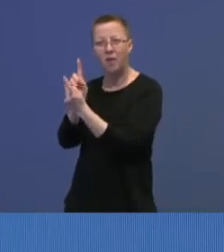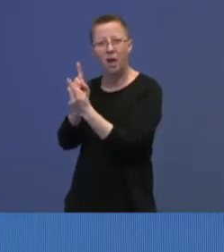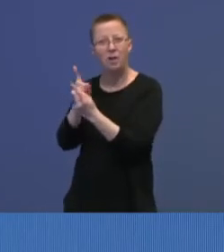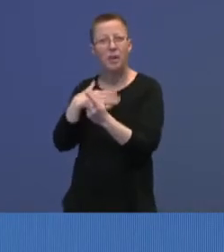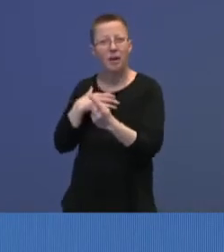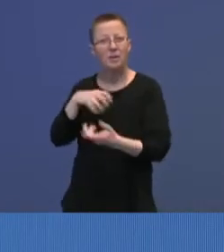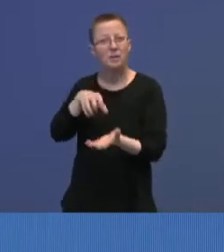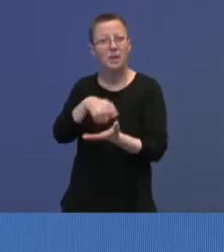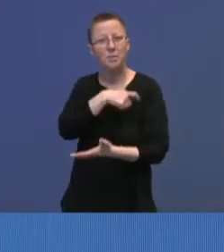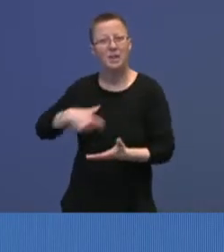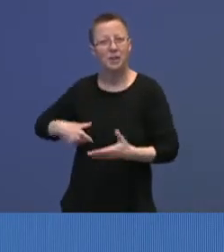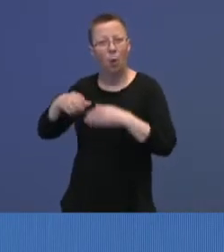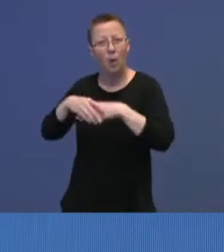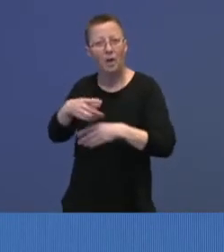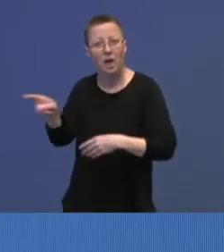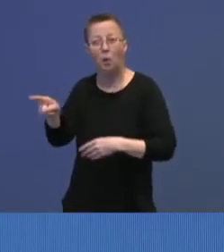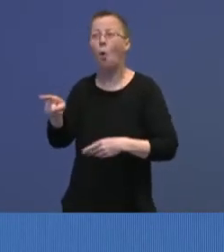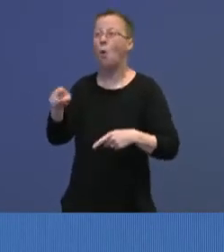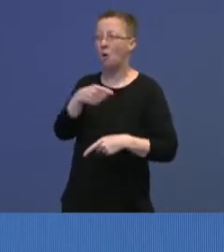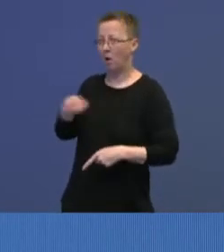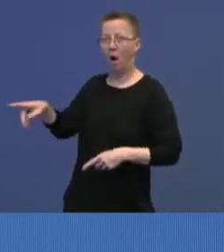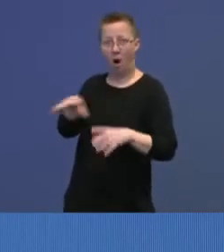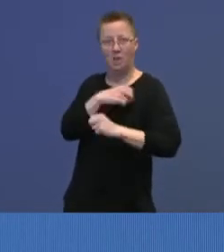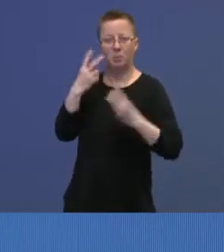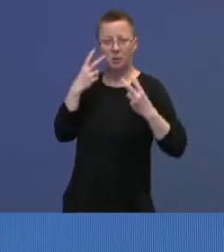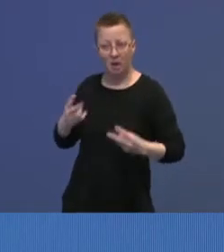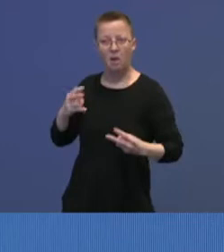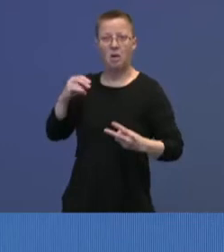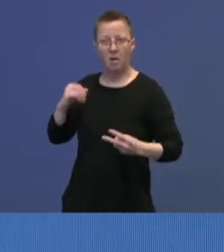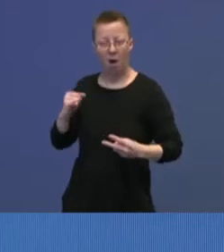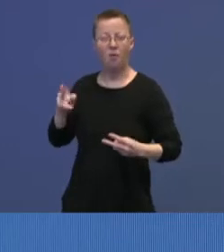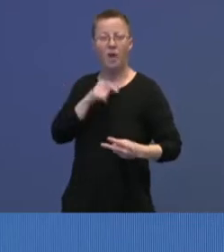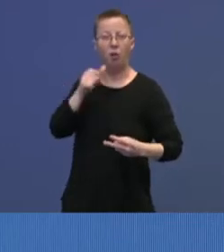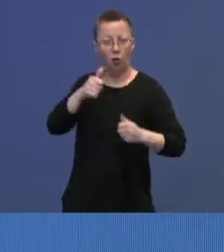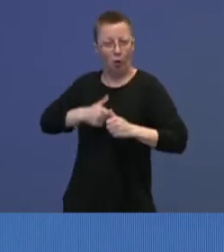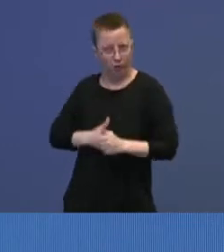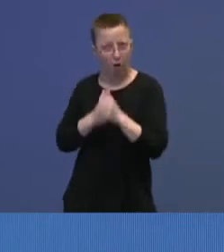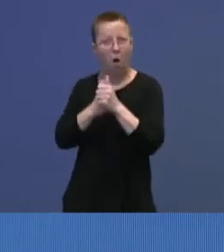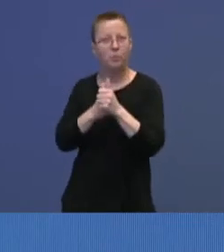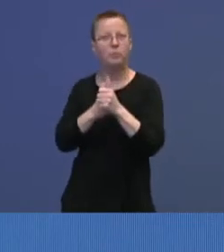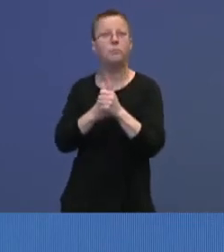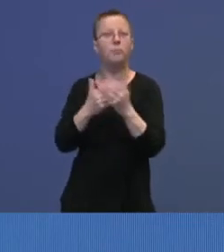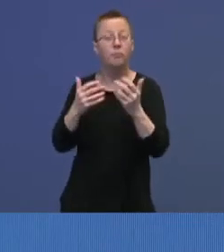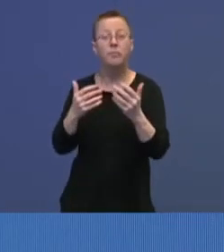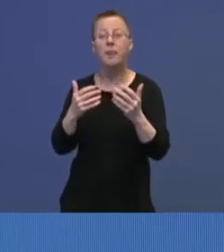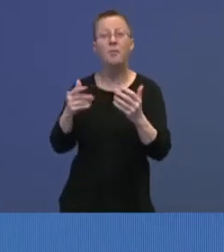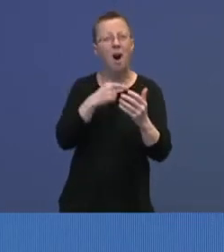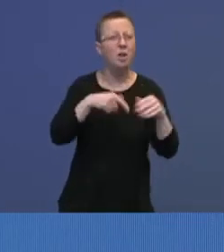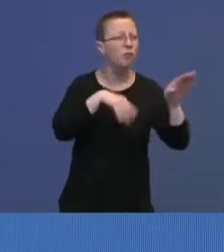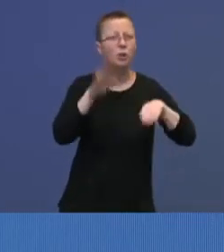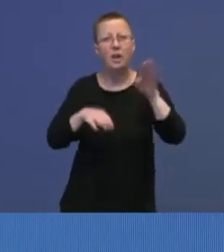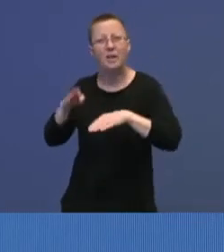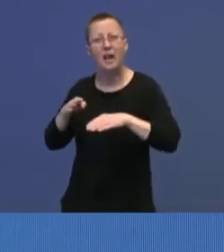påvirker alle land som vi alle må forholde oss til, og det treffer oss på ulikt vis. Men det som er likt er at det er altså